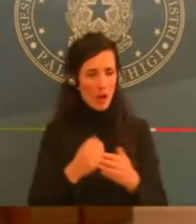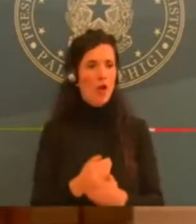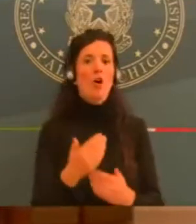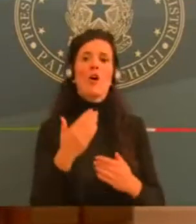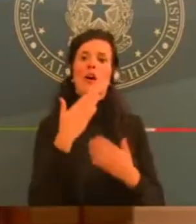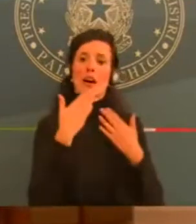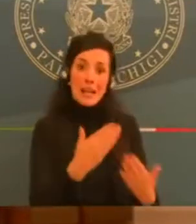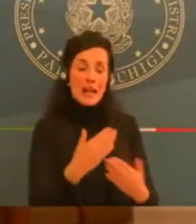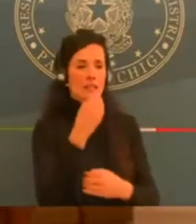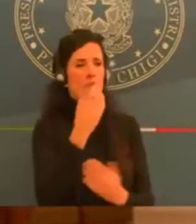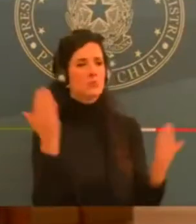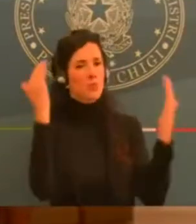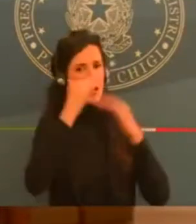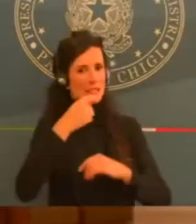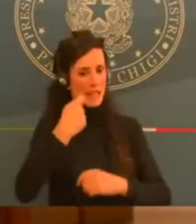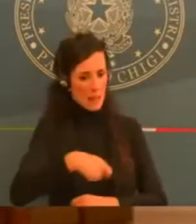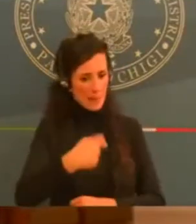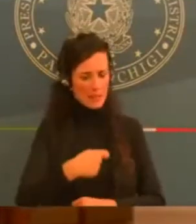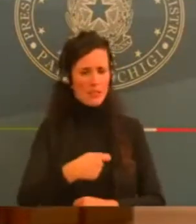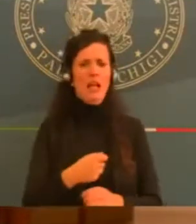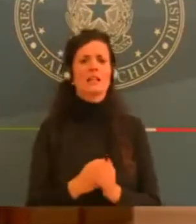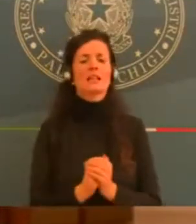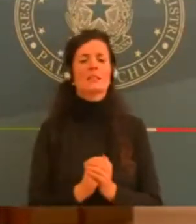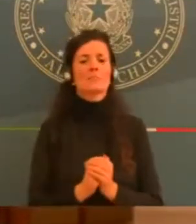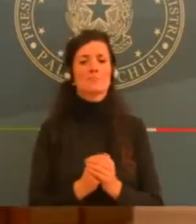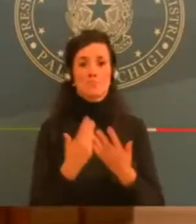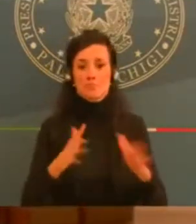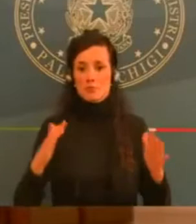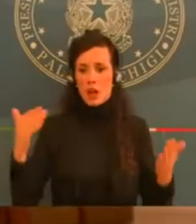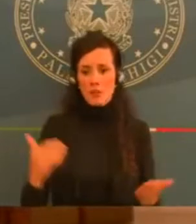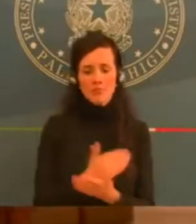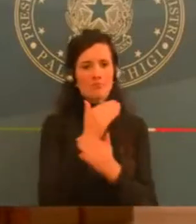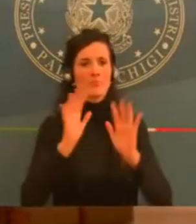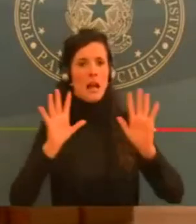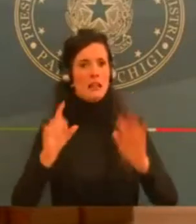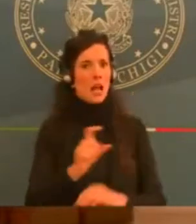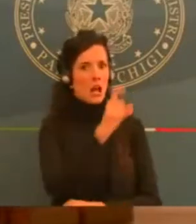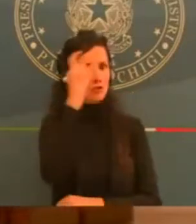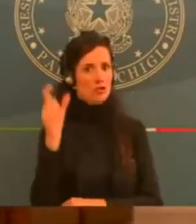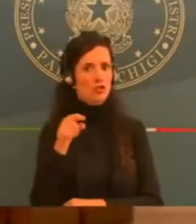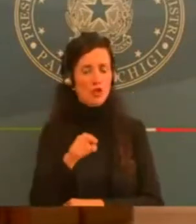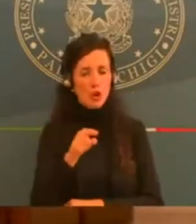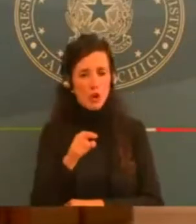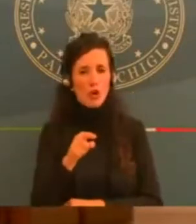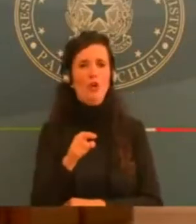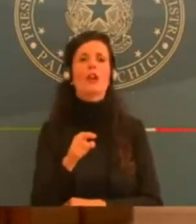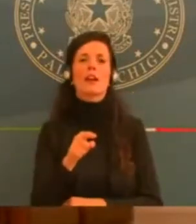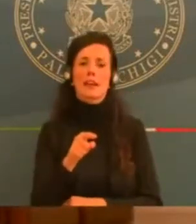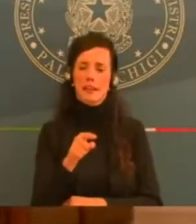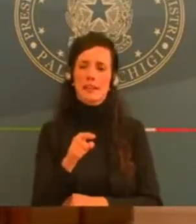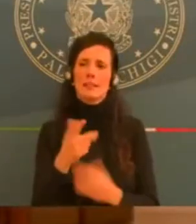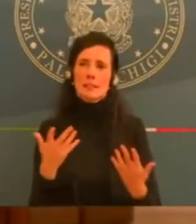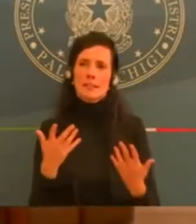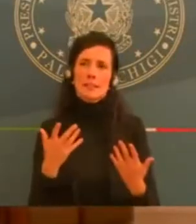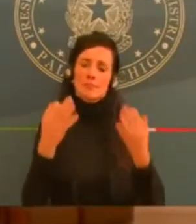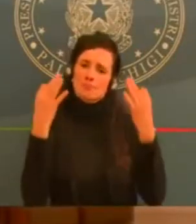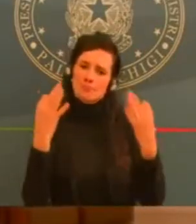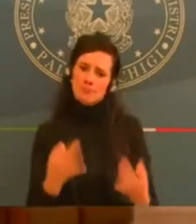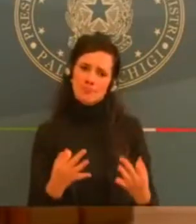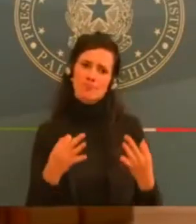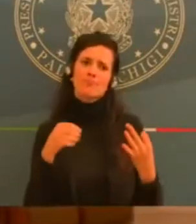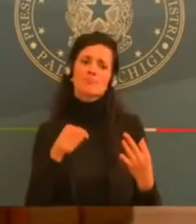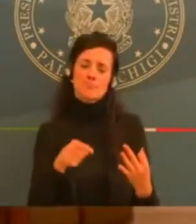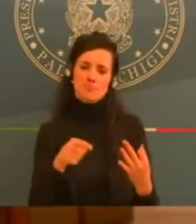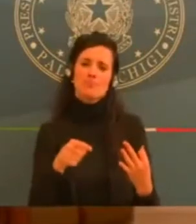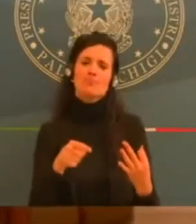stato deciso che si sarebbe dovuto arrivare a un nuovo decreto. Allora, le chiedo questo. Non le sembra